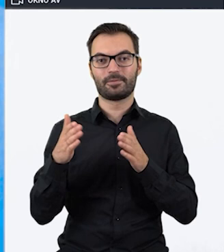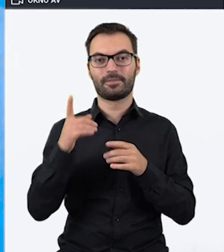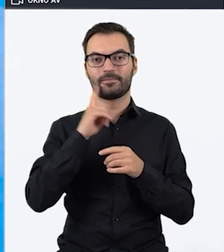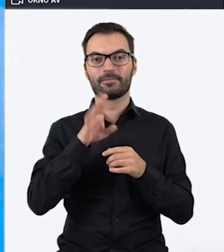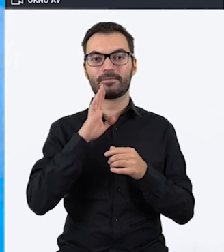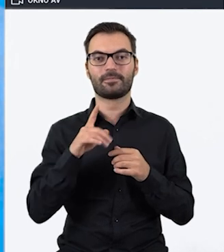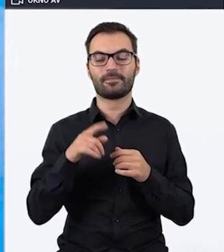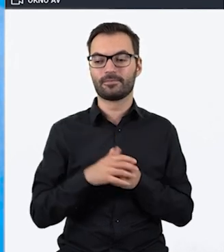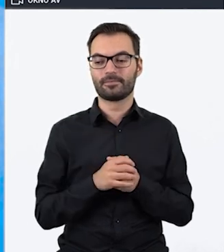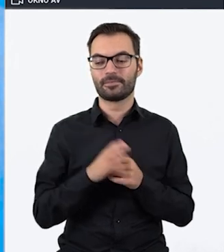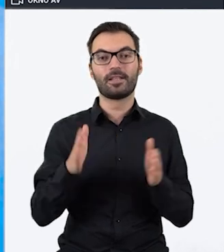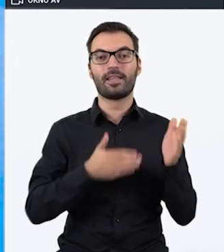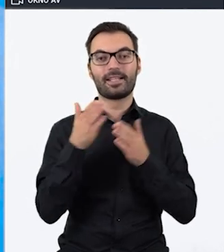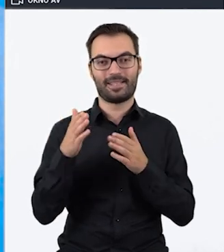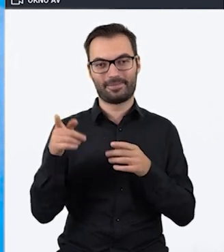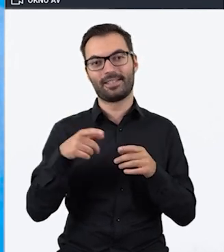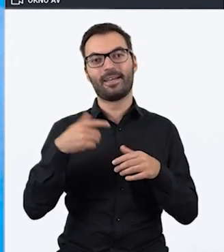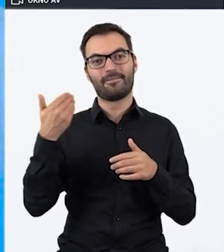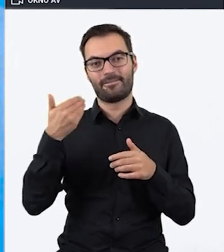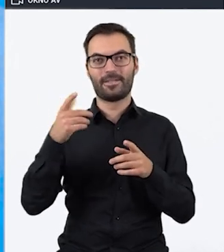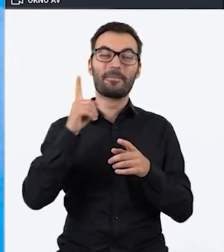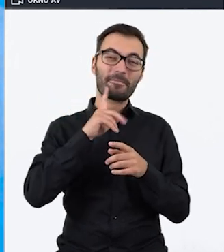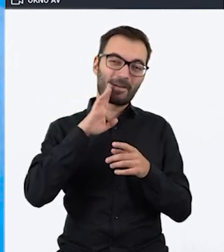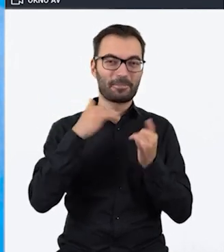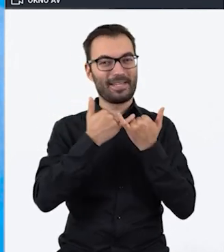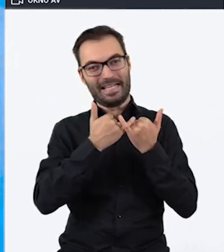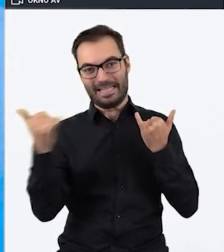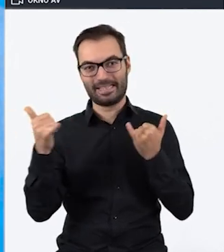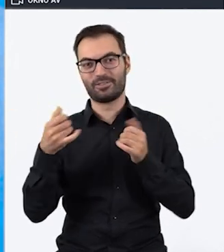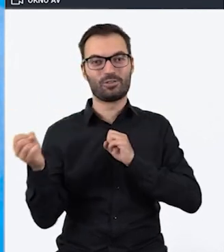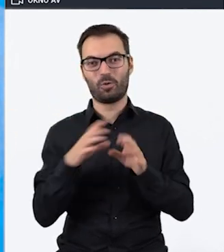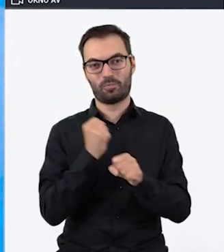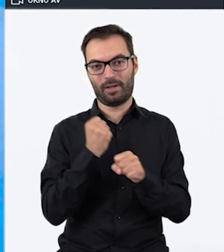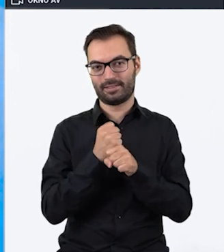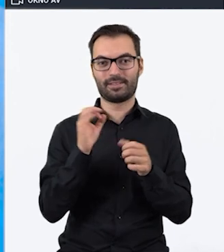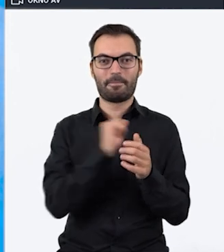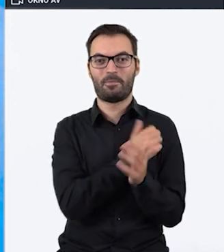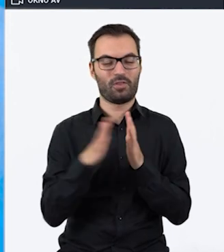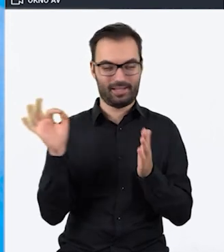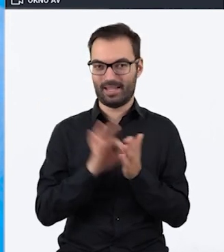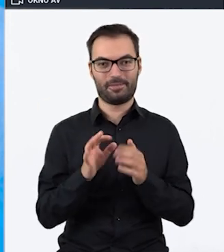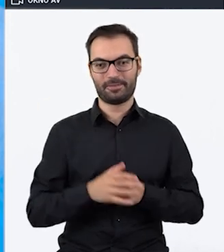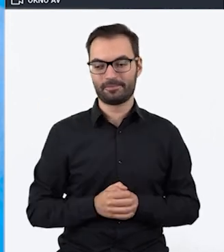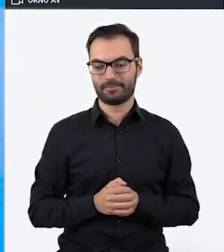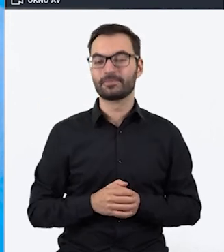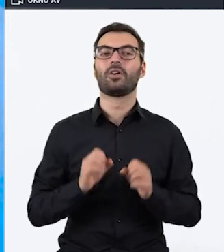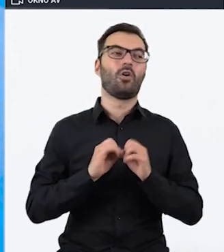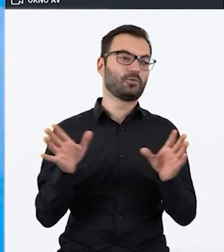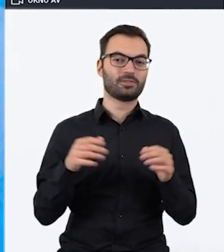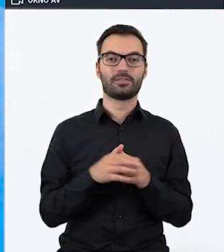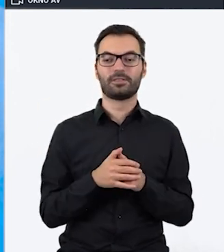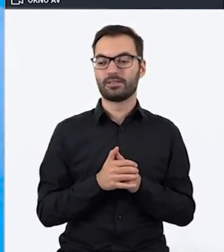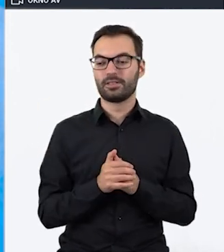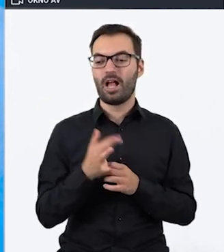najprawdopodobniej webinar będzie dotyczył jakiegoś innego, innego sposobu pracy w bibliotece. Jasne. Ile osób